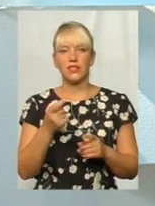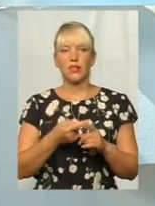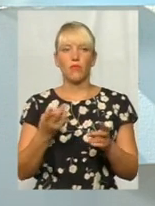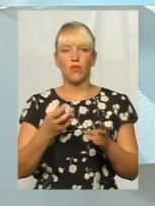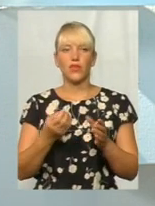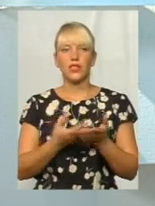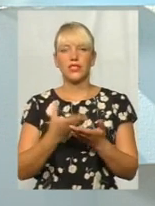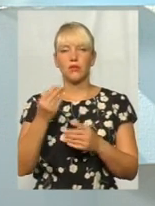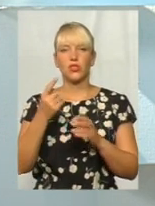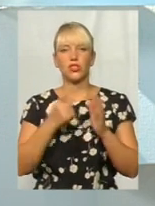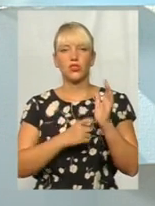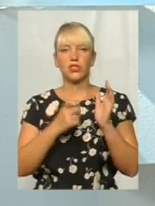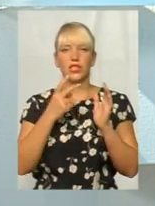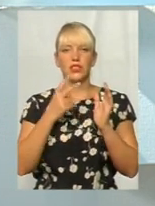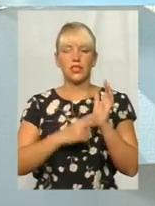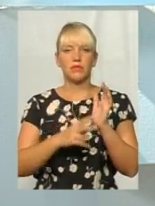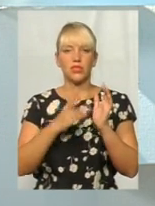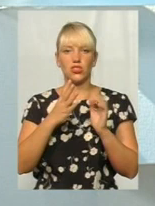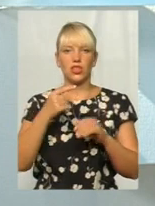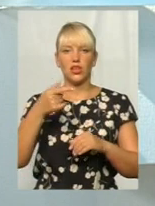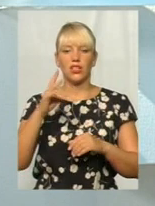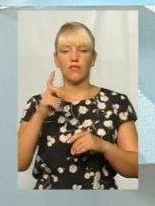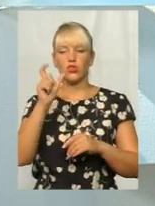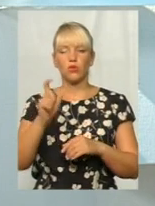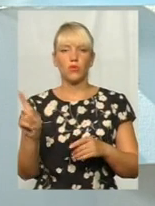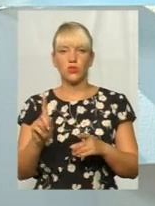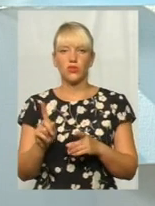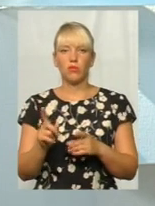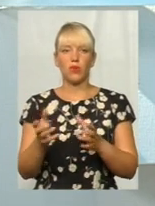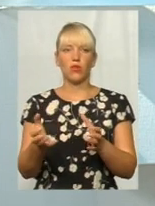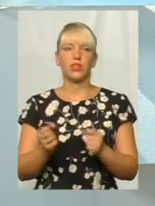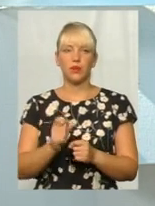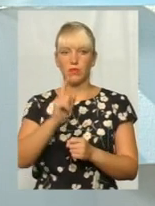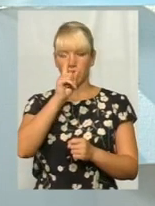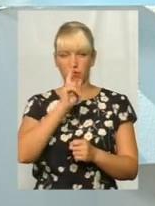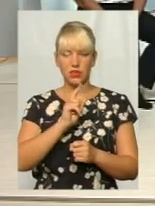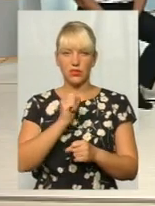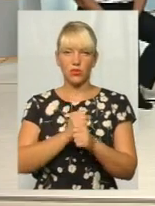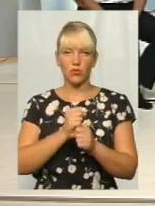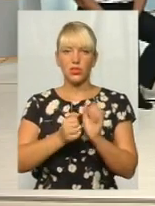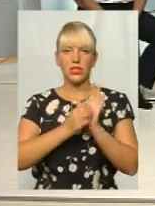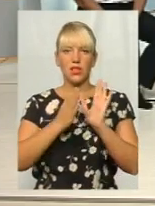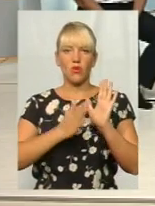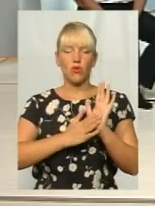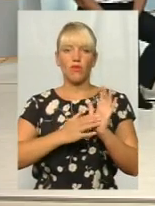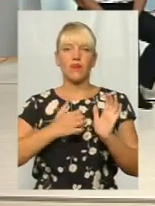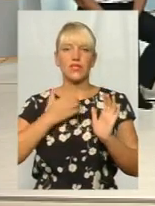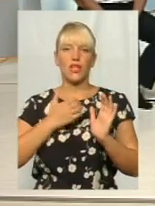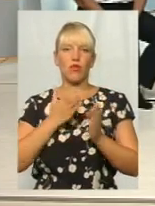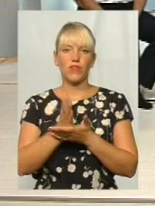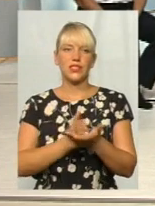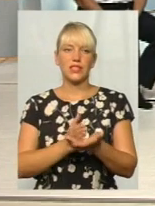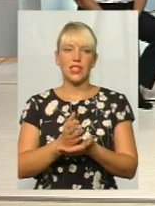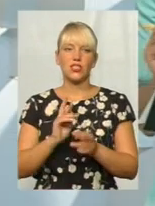704 гривні, щоб особа отримала місячний, щоб їй місяць роботи зарахувався до місяцю страхового стажу.